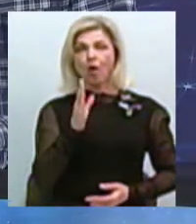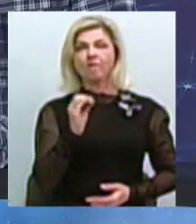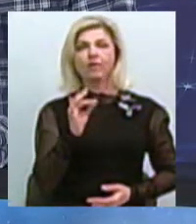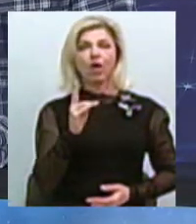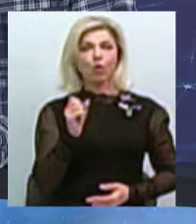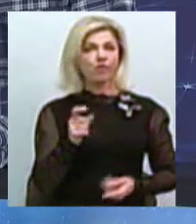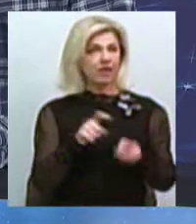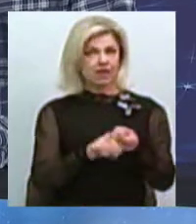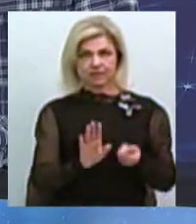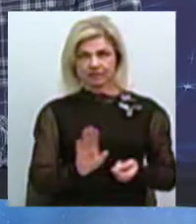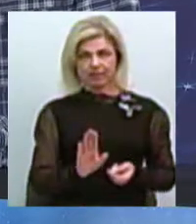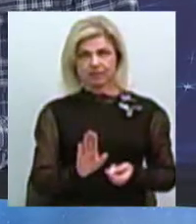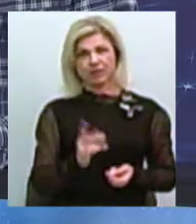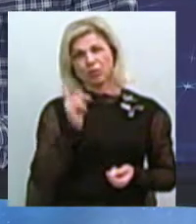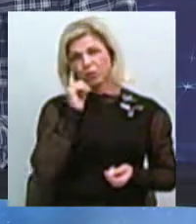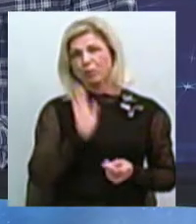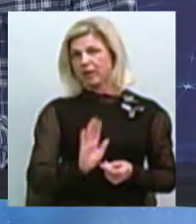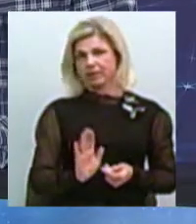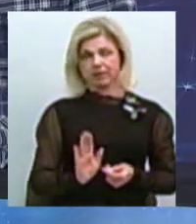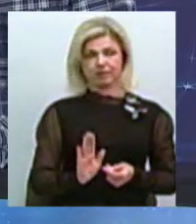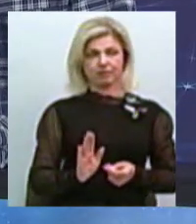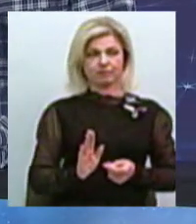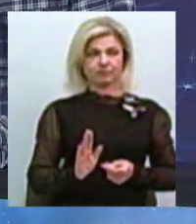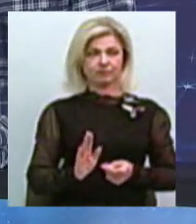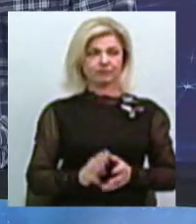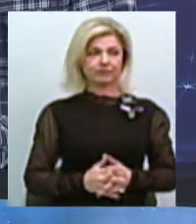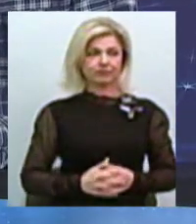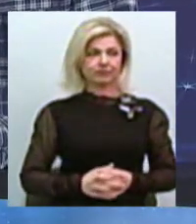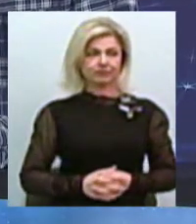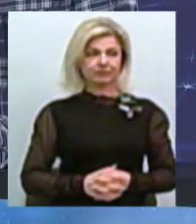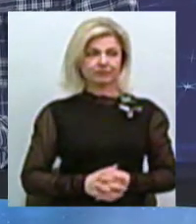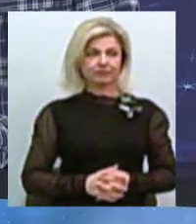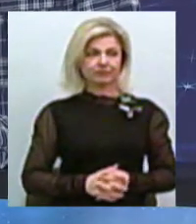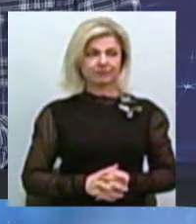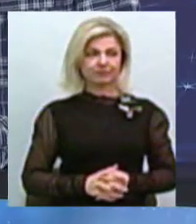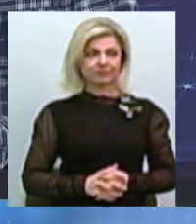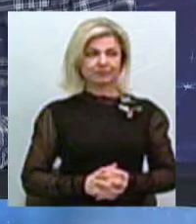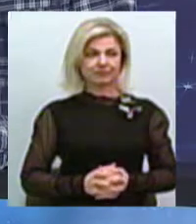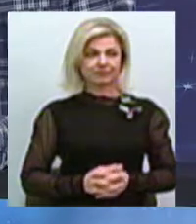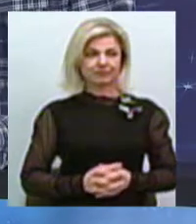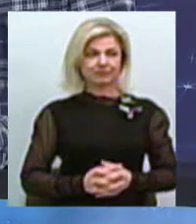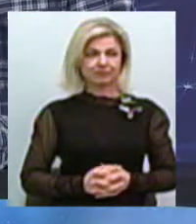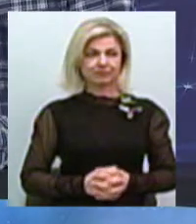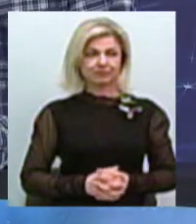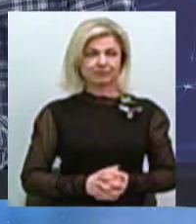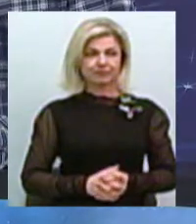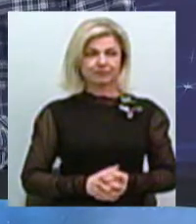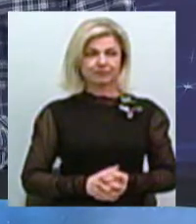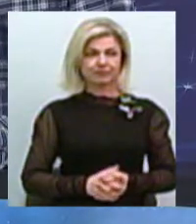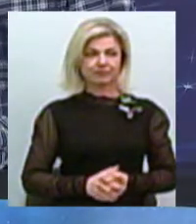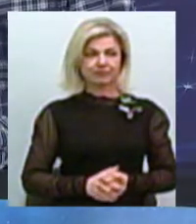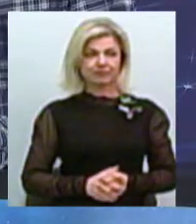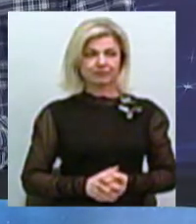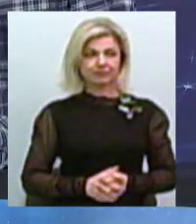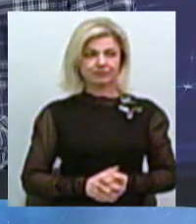немає? Думаю, ще ні. Ольга Олександрівна більше знає, бо там була Варвара. Ні, там була Варвара. Свята